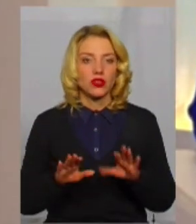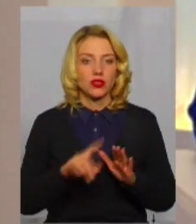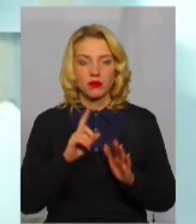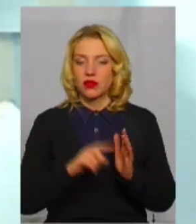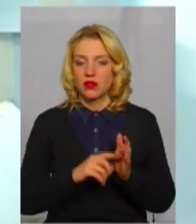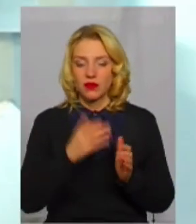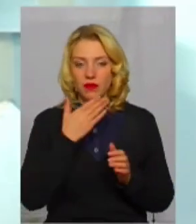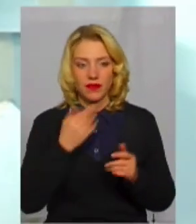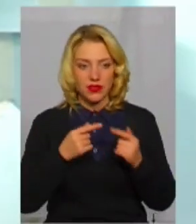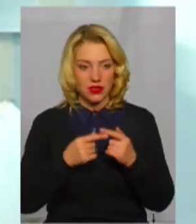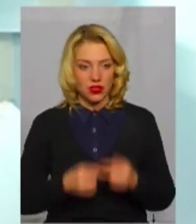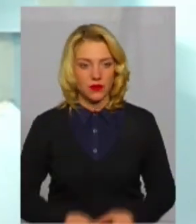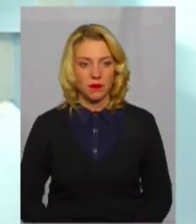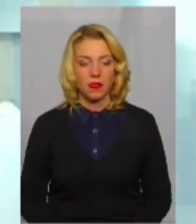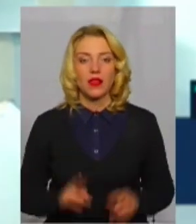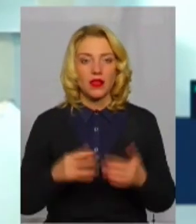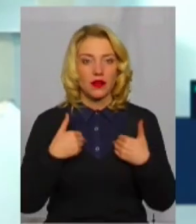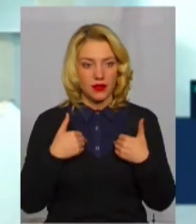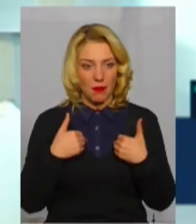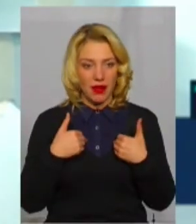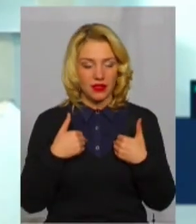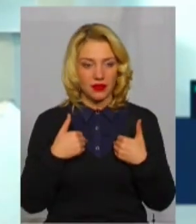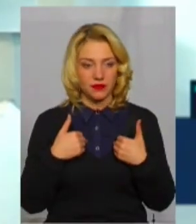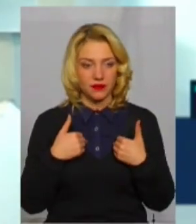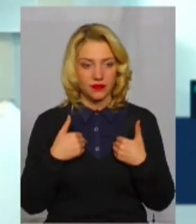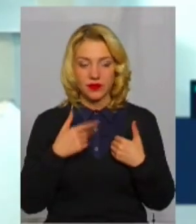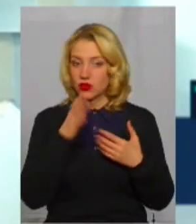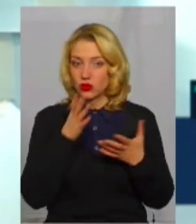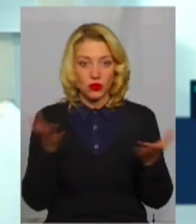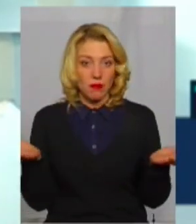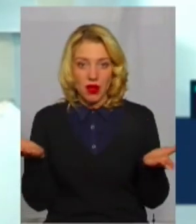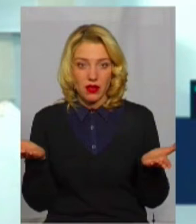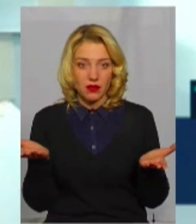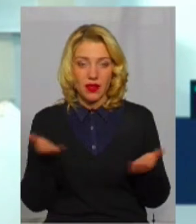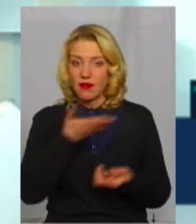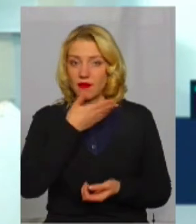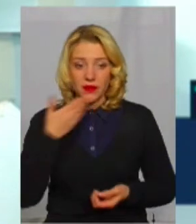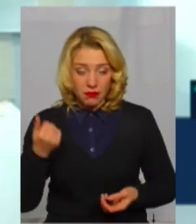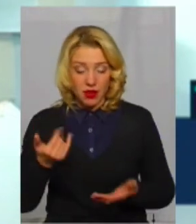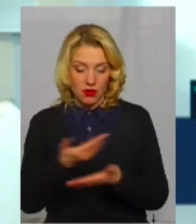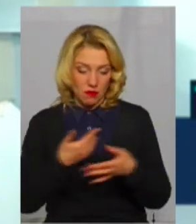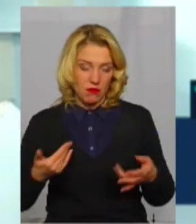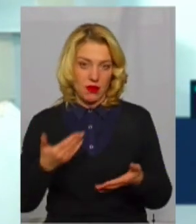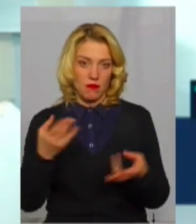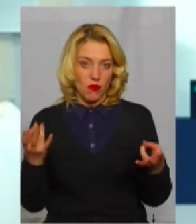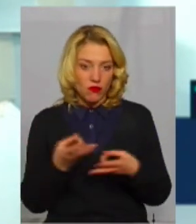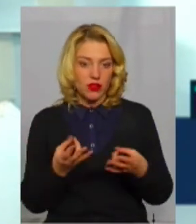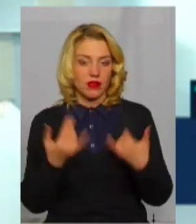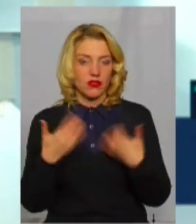Невизначеності. Як на мене, часу немає. Ми маємо вже сьогодні